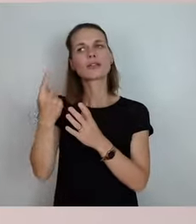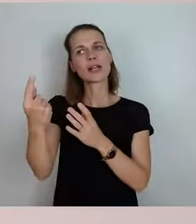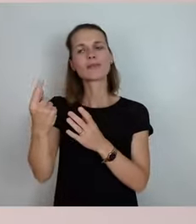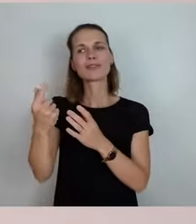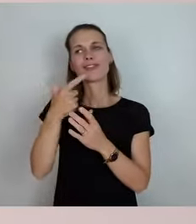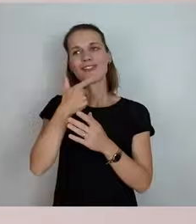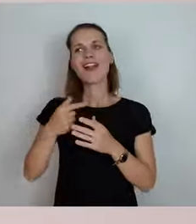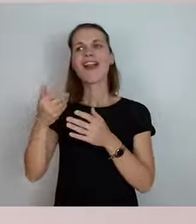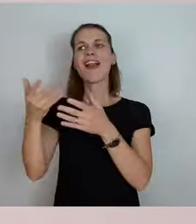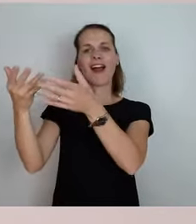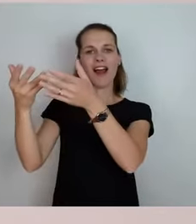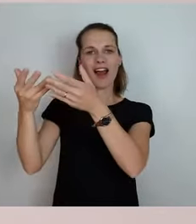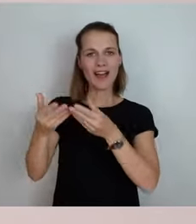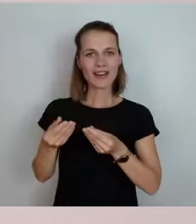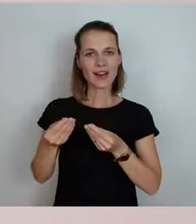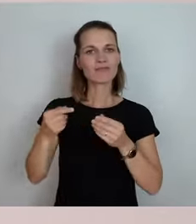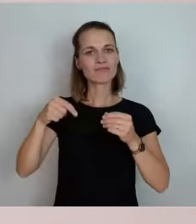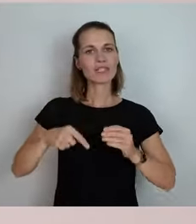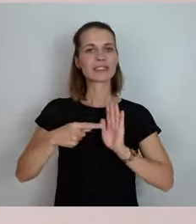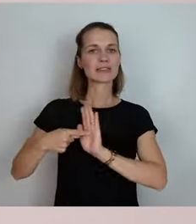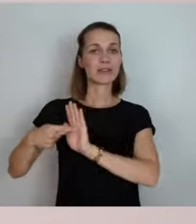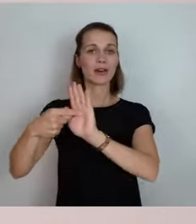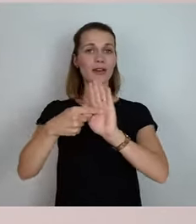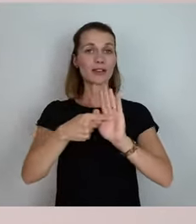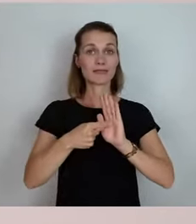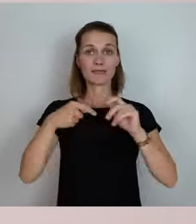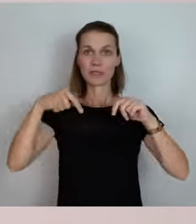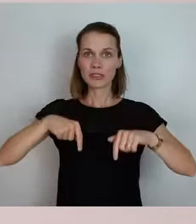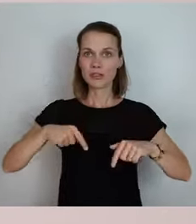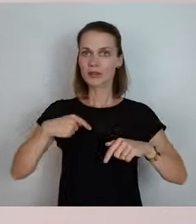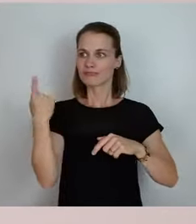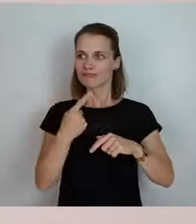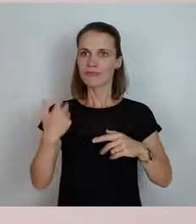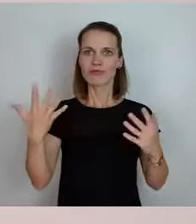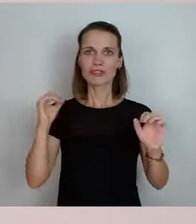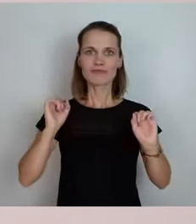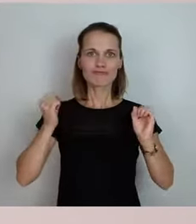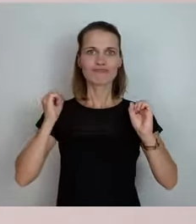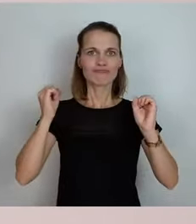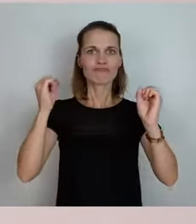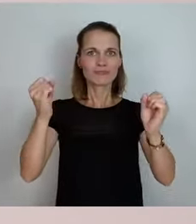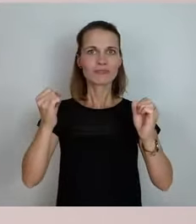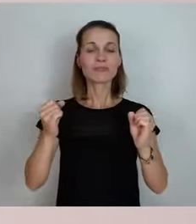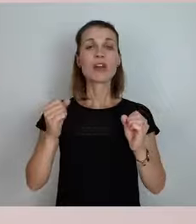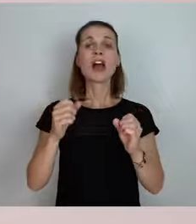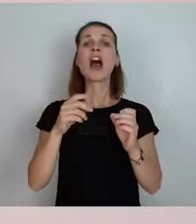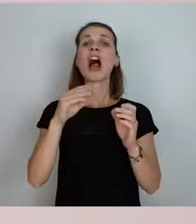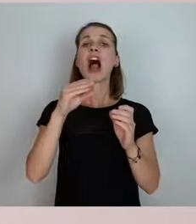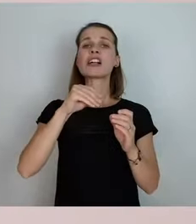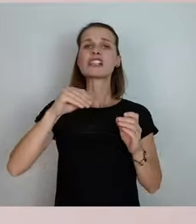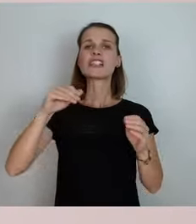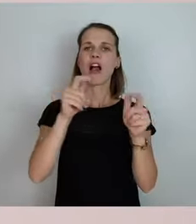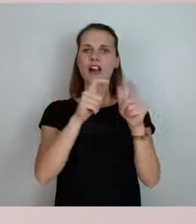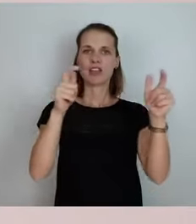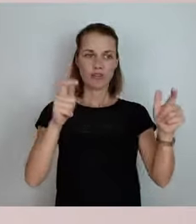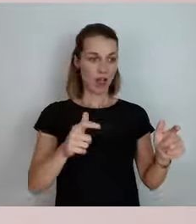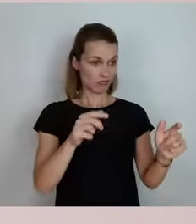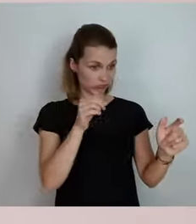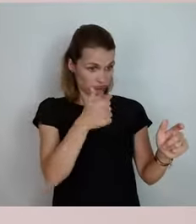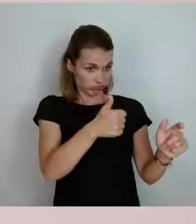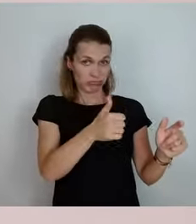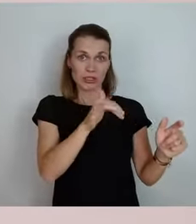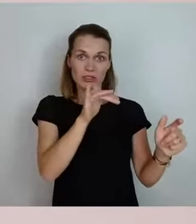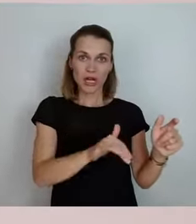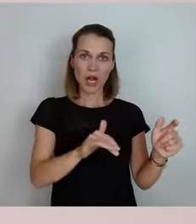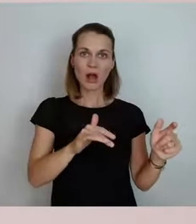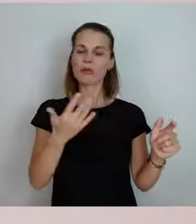muss ich jetzt mal zeigen, was wir hier anstellen. Was für ein schönes Kalkwerk wir haben und was wir hier noch tun müssen. Und deswegen waren